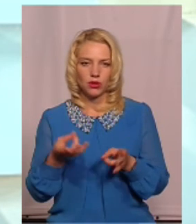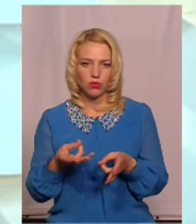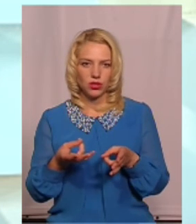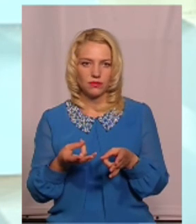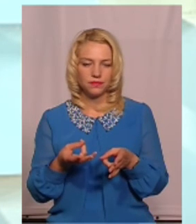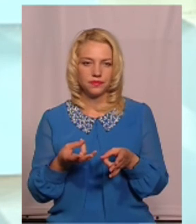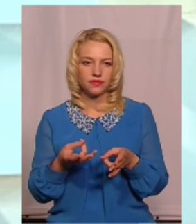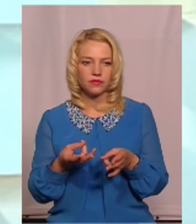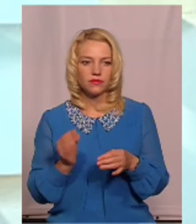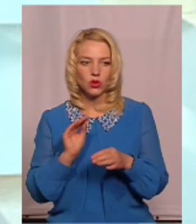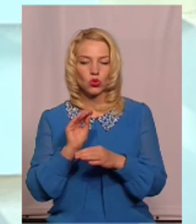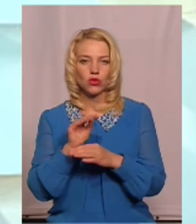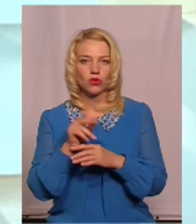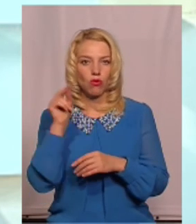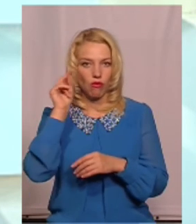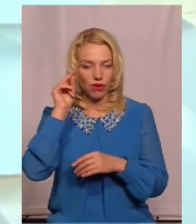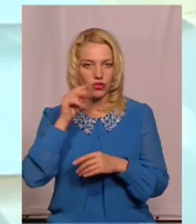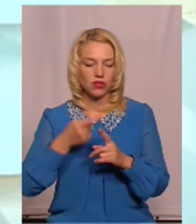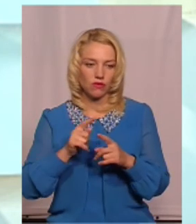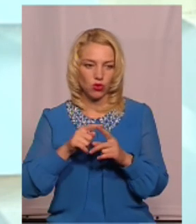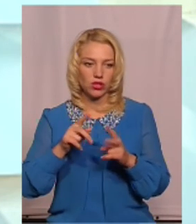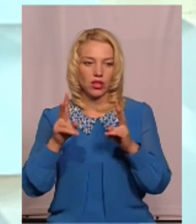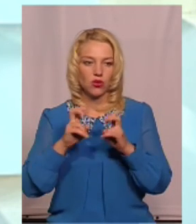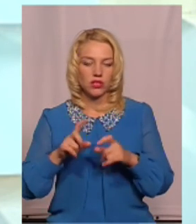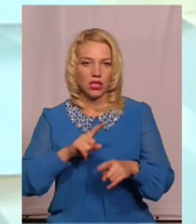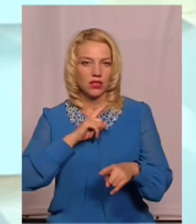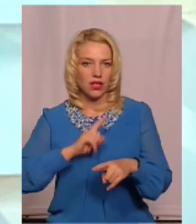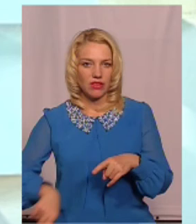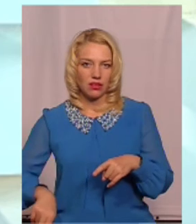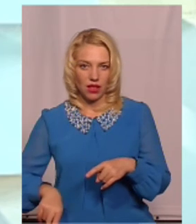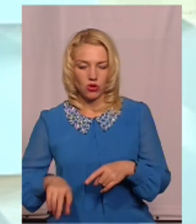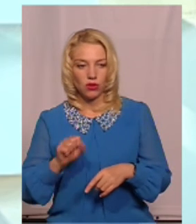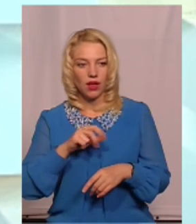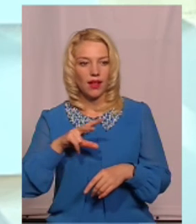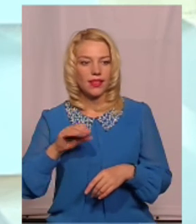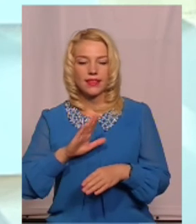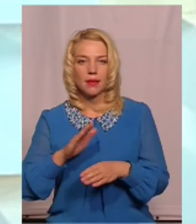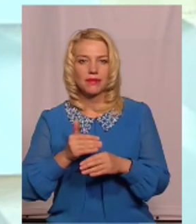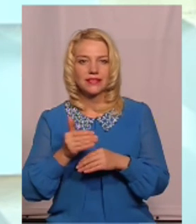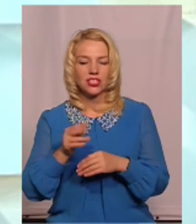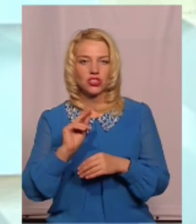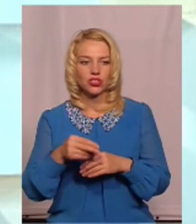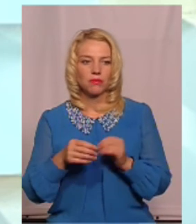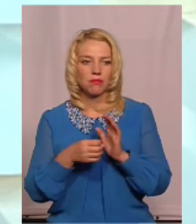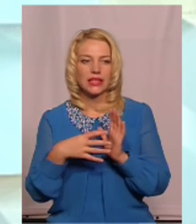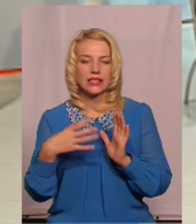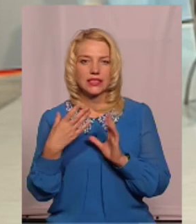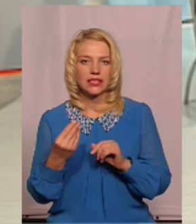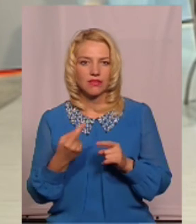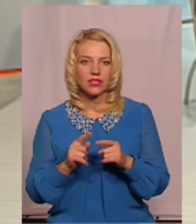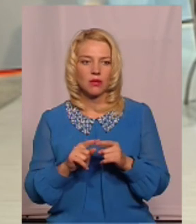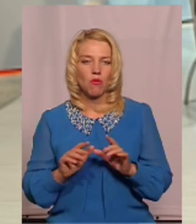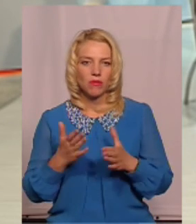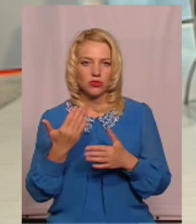додаткового вивчення, вони розглядаються невідкладно, але не пізніше, ніж 15 днів з